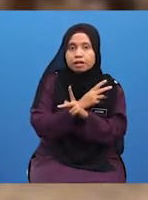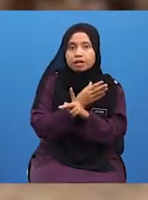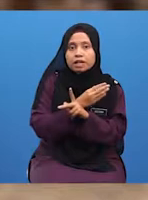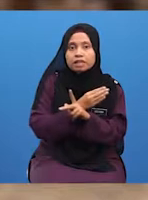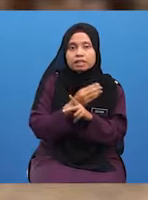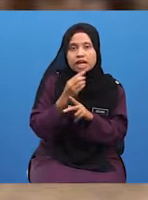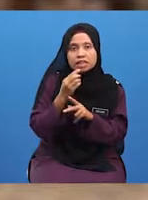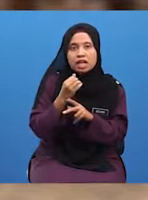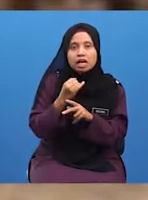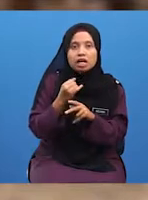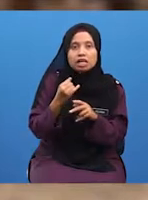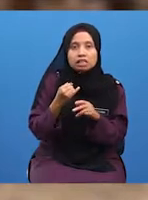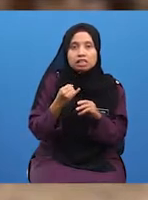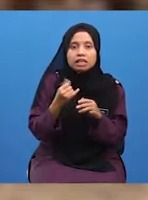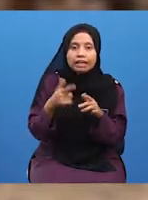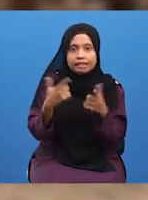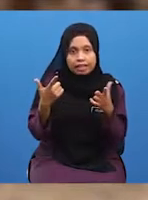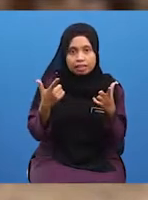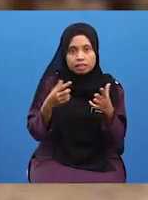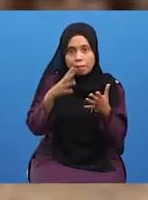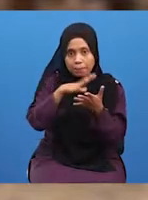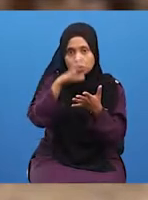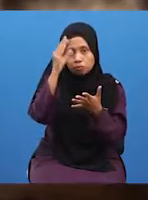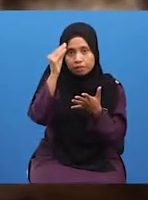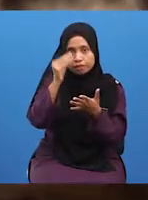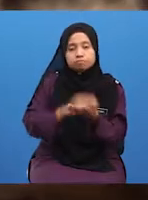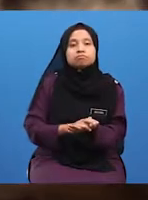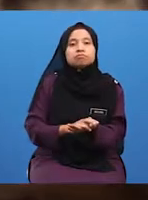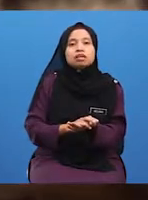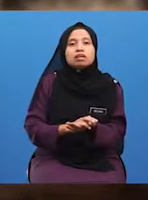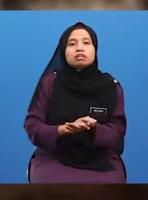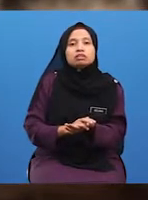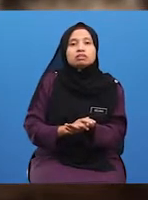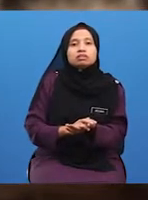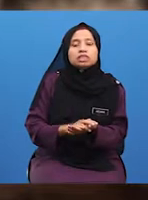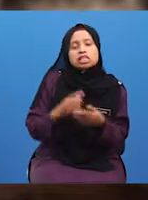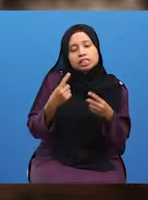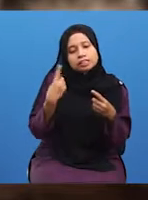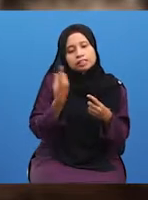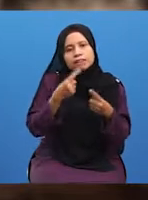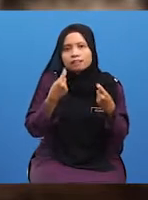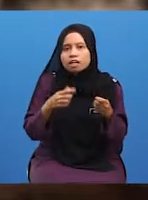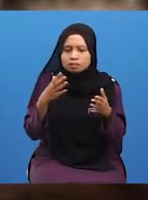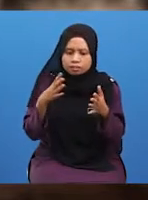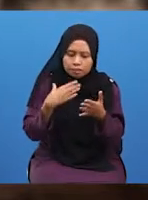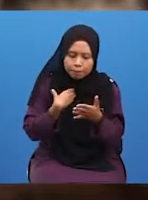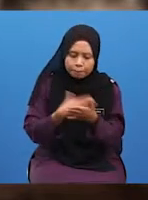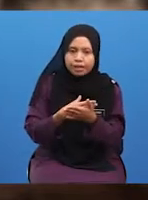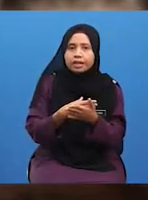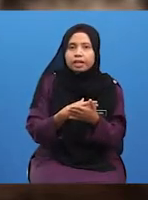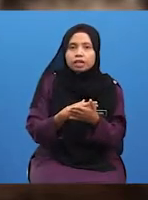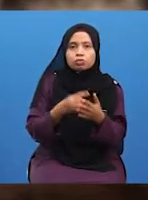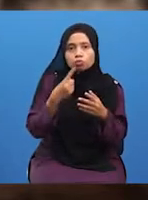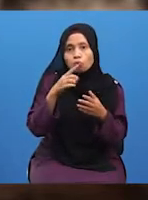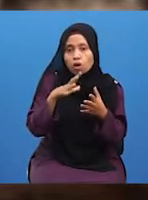dan informasi tentang masyarakat. Ok, pelajar, kita telah sampai ke penghujung